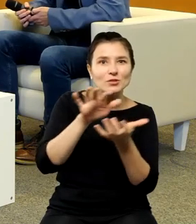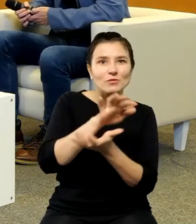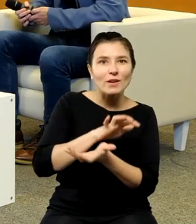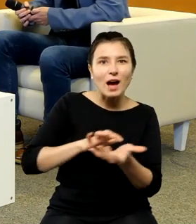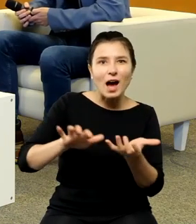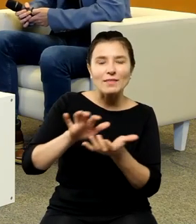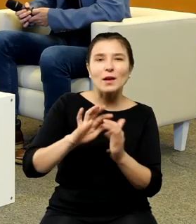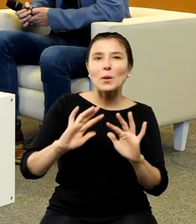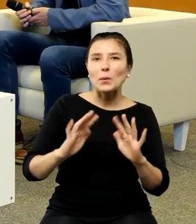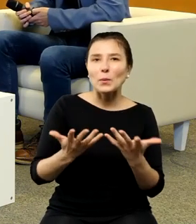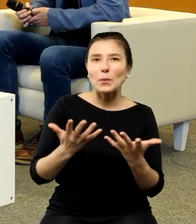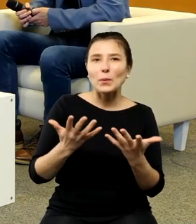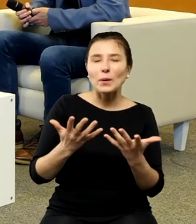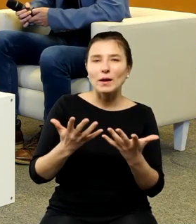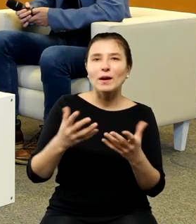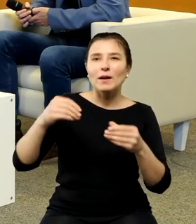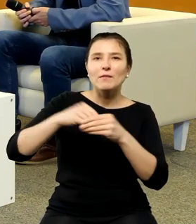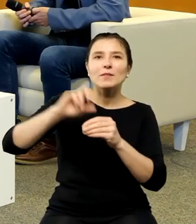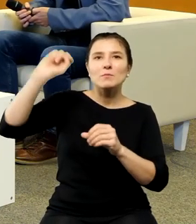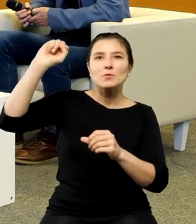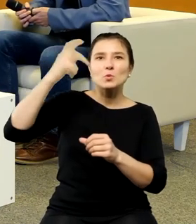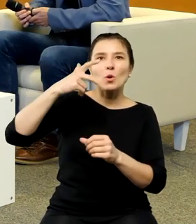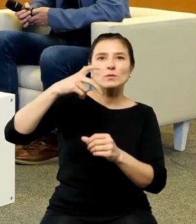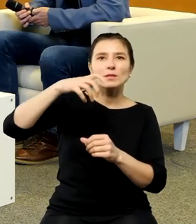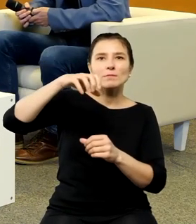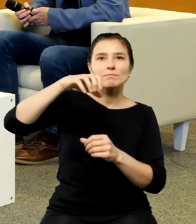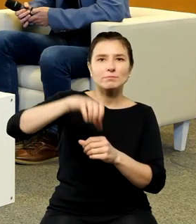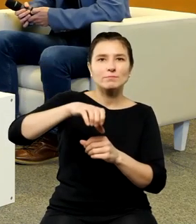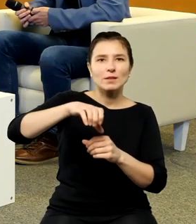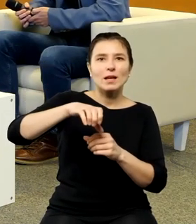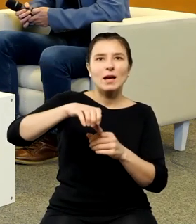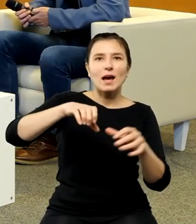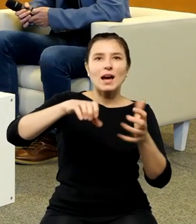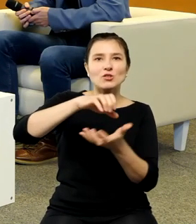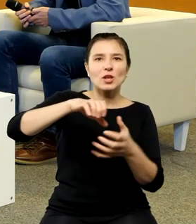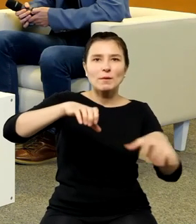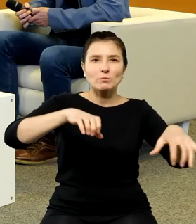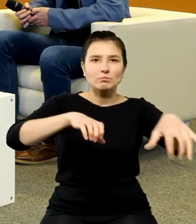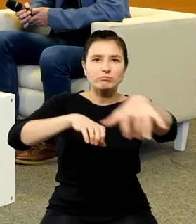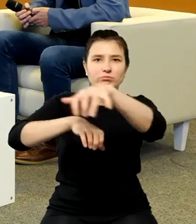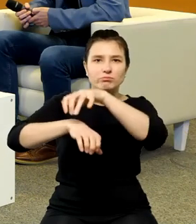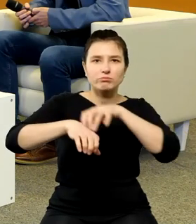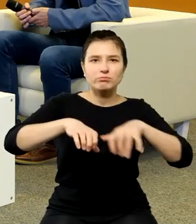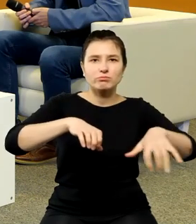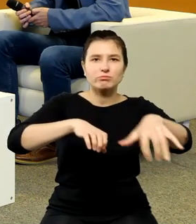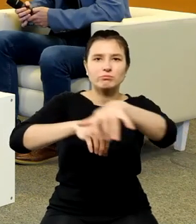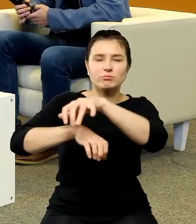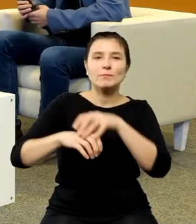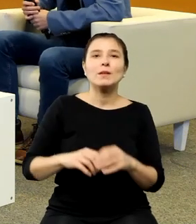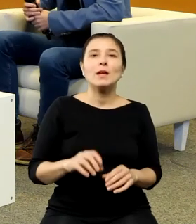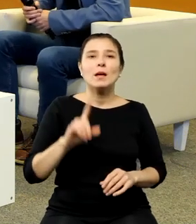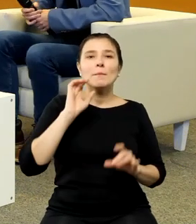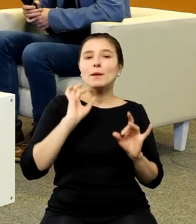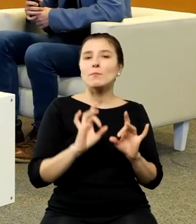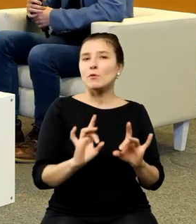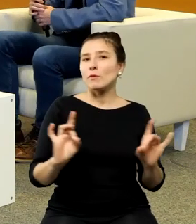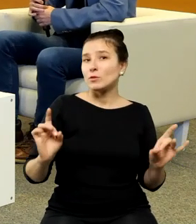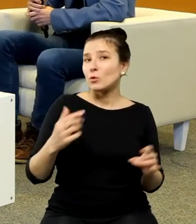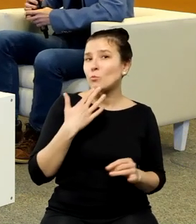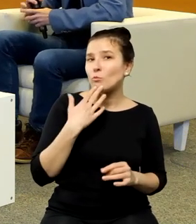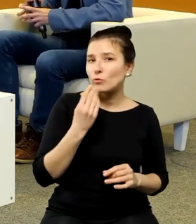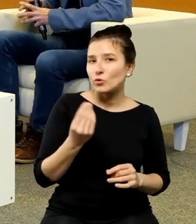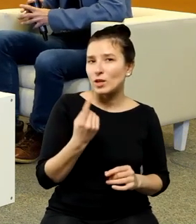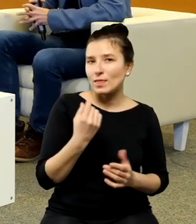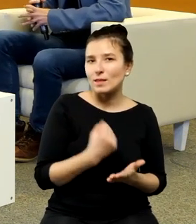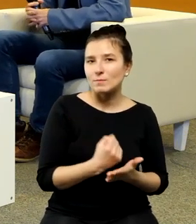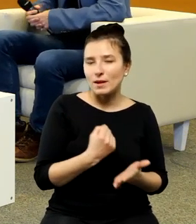czyli ze słońcem, które stoi, i ziemią, która się obraca. Natomiast Pan Profesor wspomniał jeszcze o jednej rzeczy, to znaczy o tym właśnie,